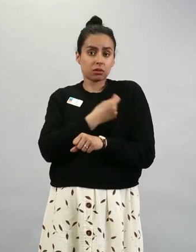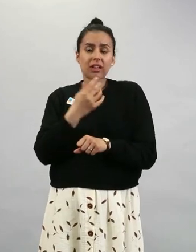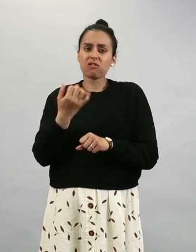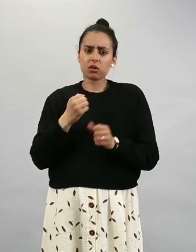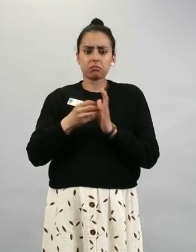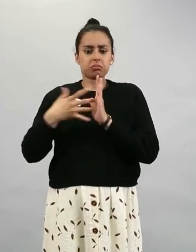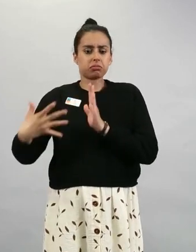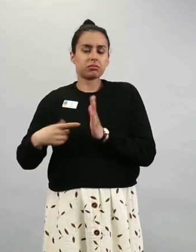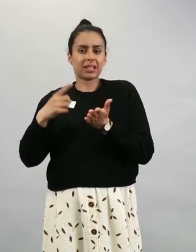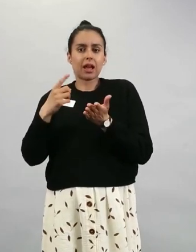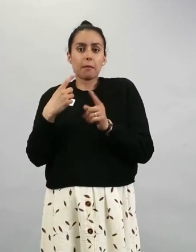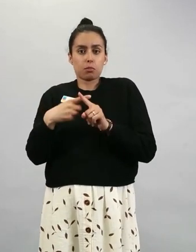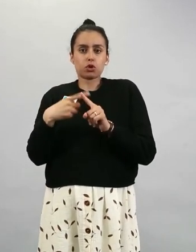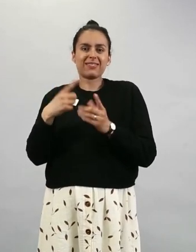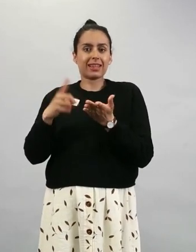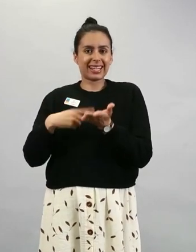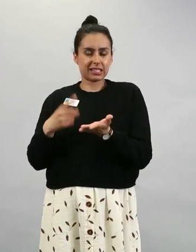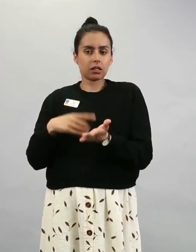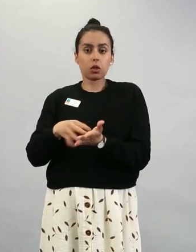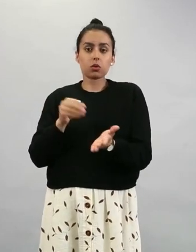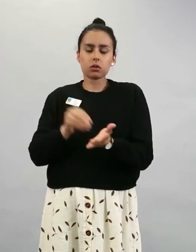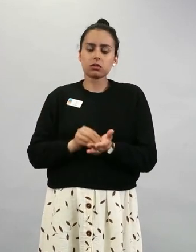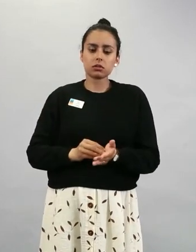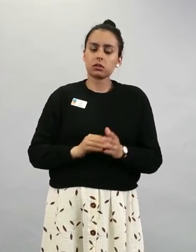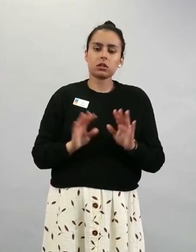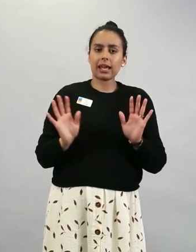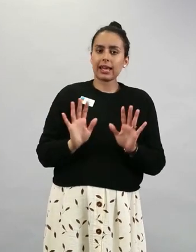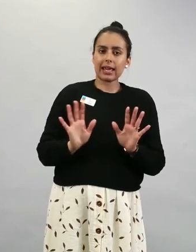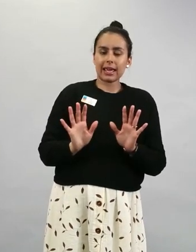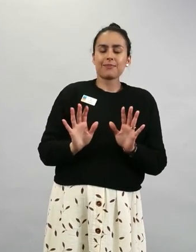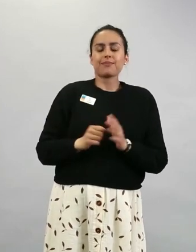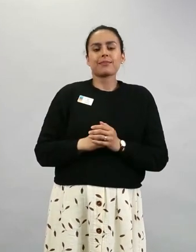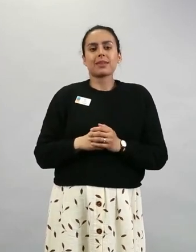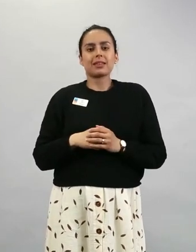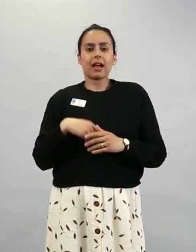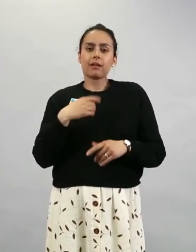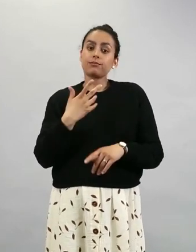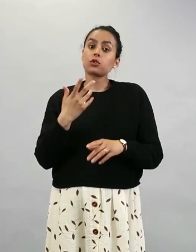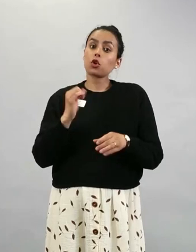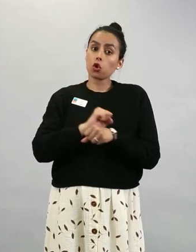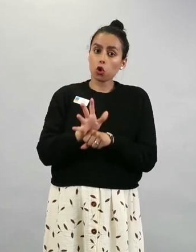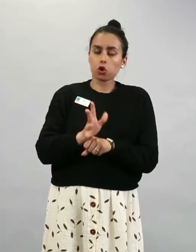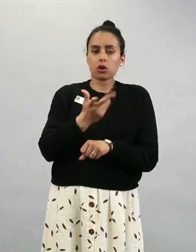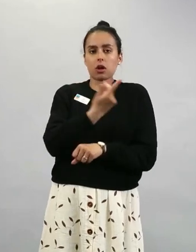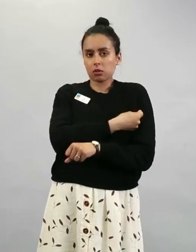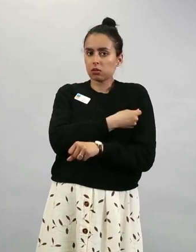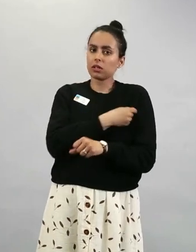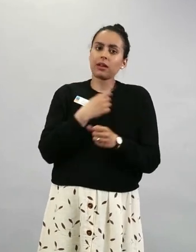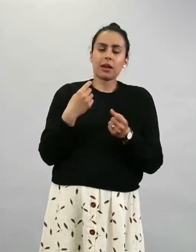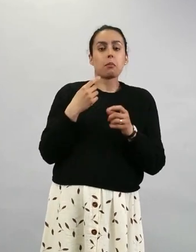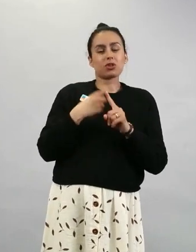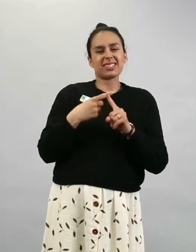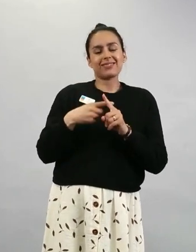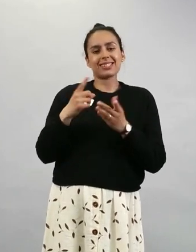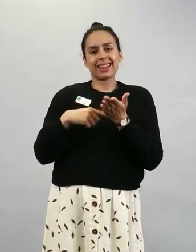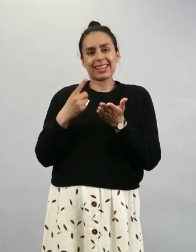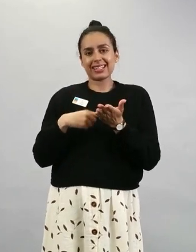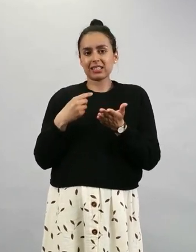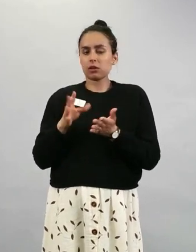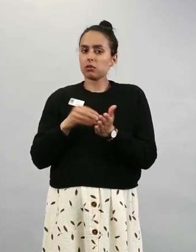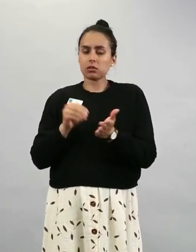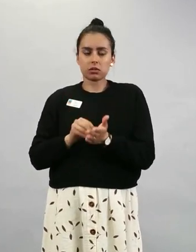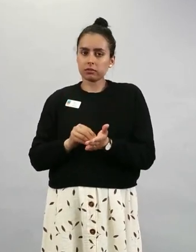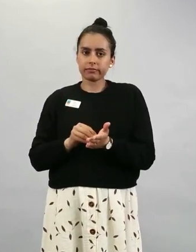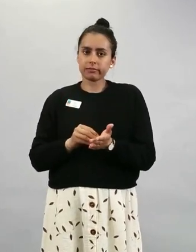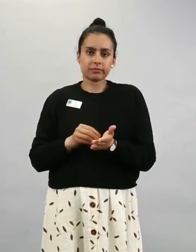Rokote ei aiheuta positiivista koronatestitulosta PCRissä. Siinä ei ole elävää virusta,